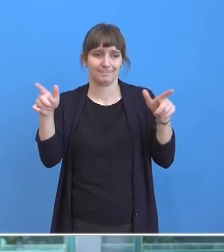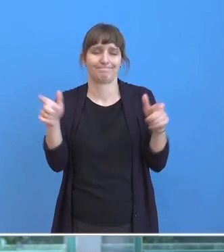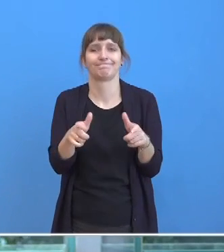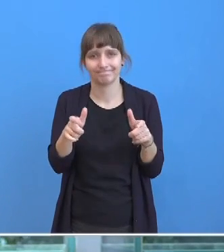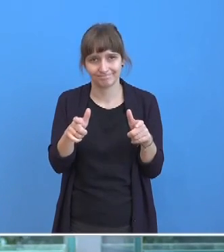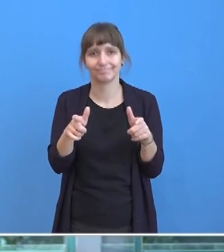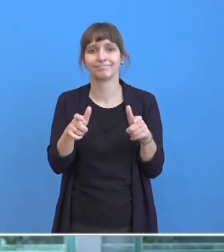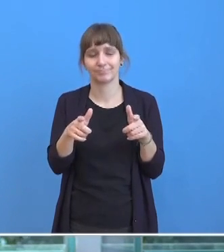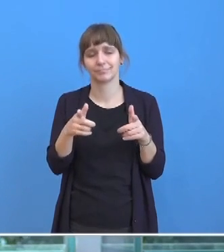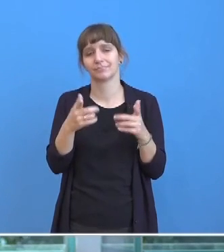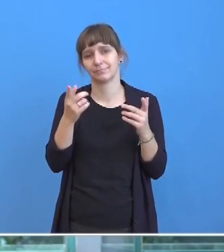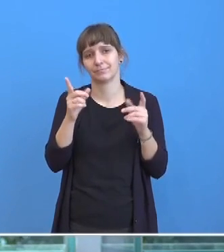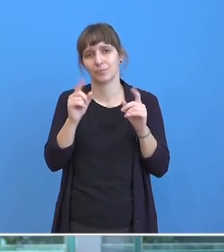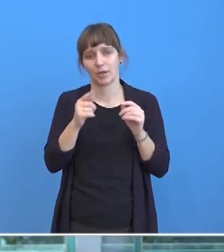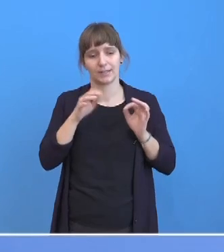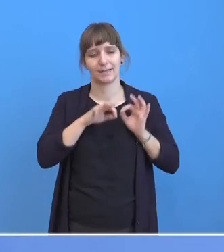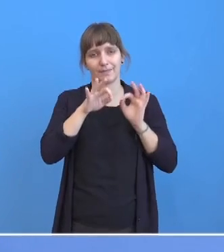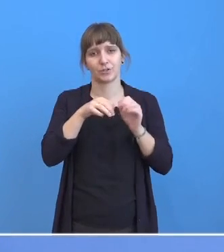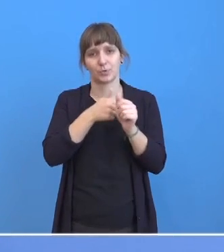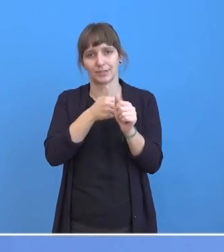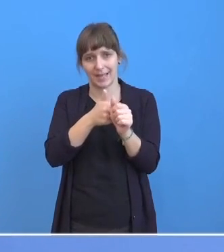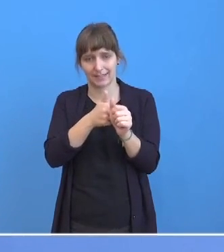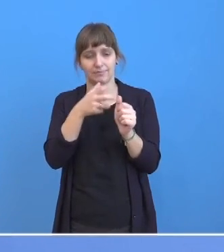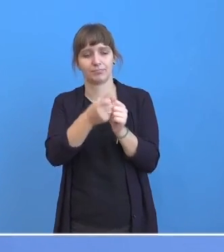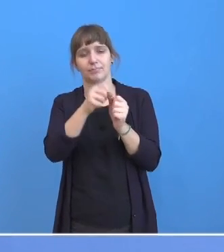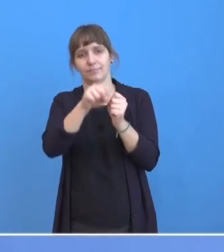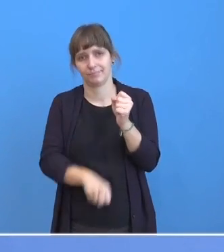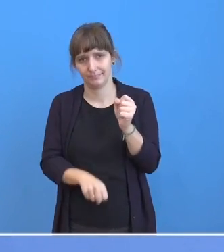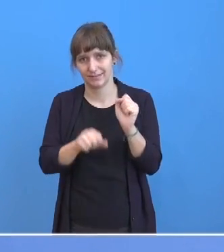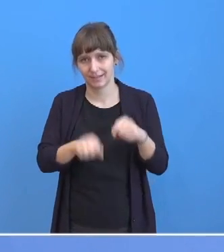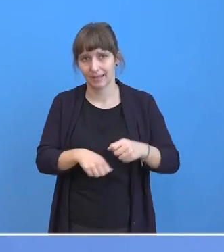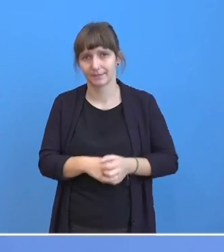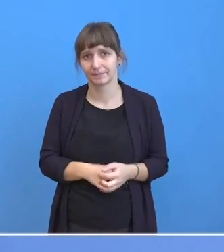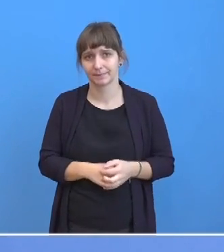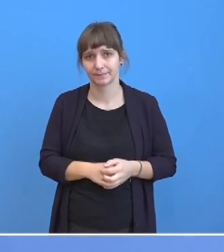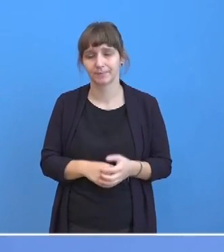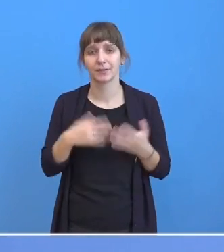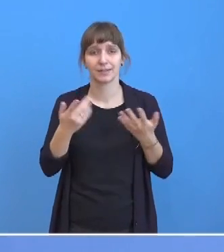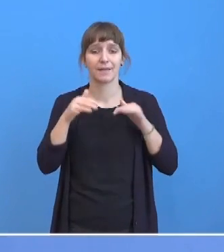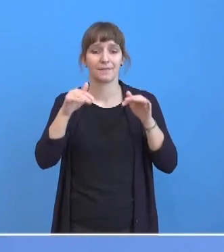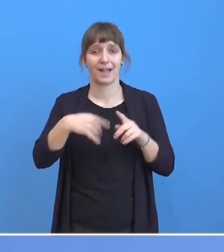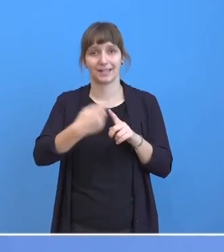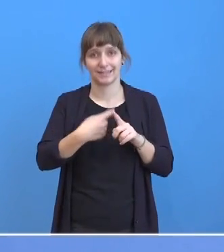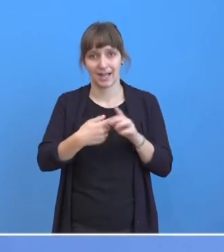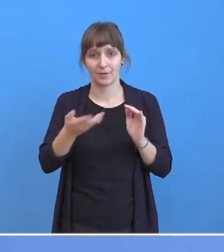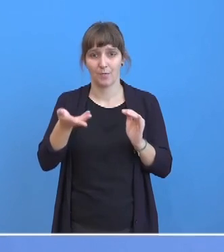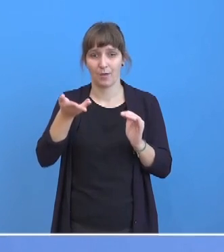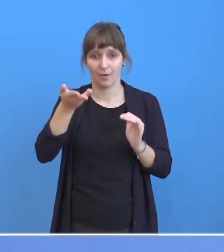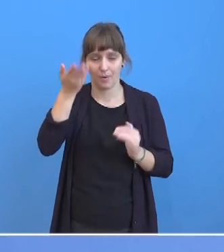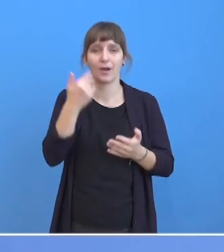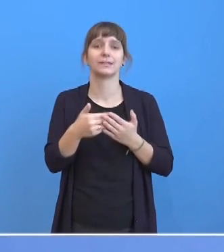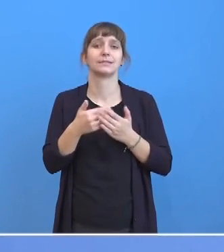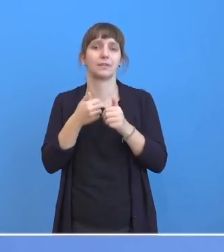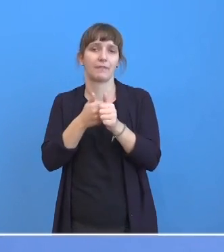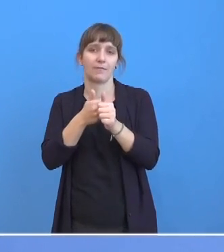Infektionsketten erkennen, durchbrechen können. Und das wird bei erhöhten Fallzahlen natürlich immer schwieriger. Deswegen,